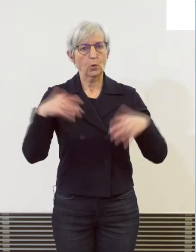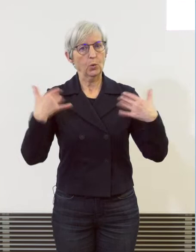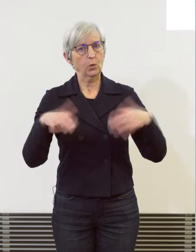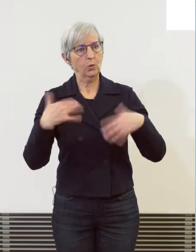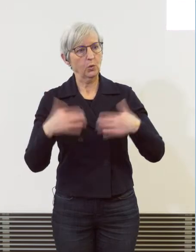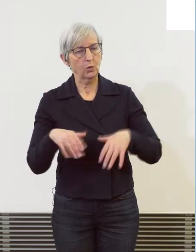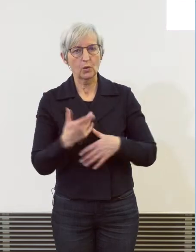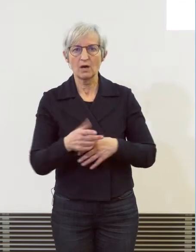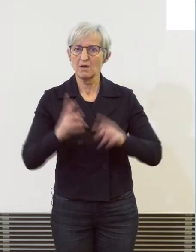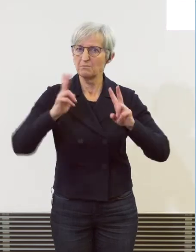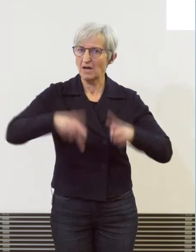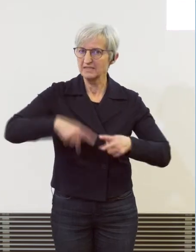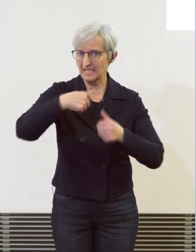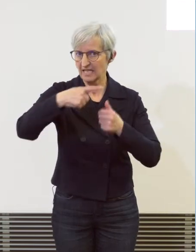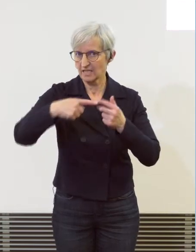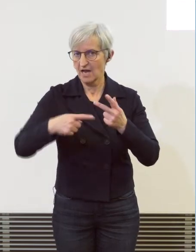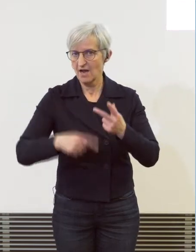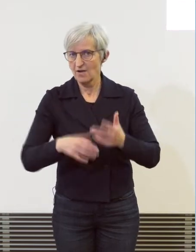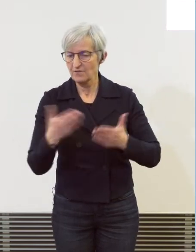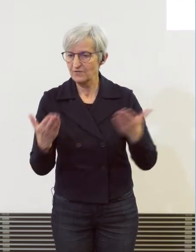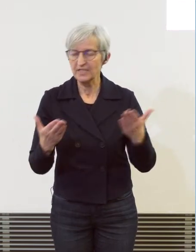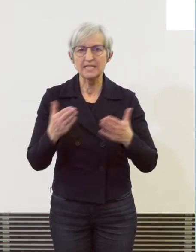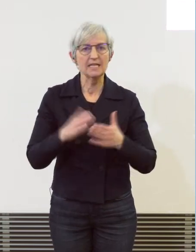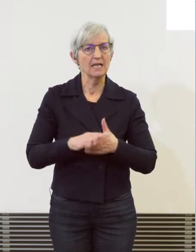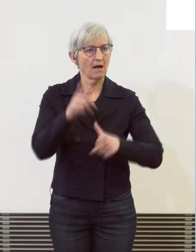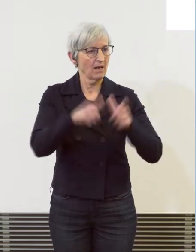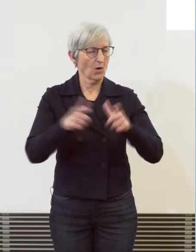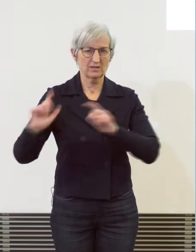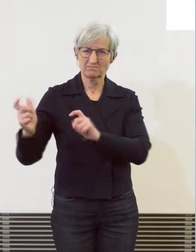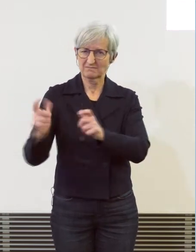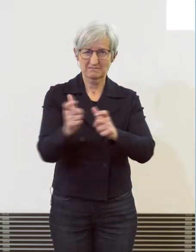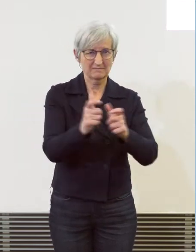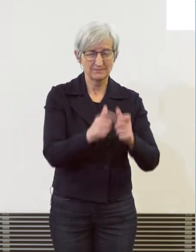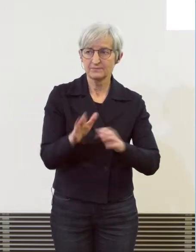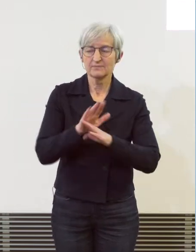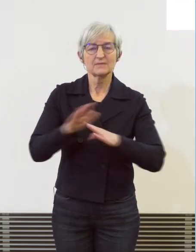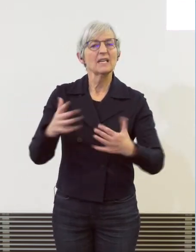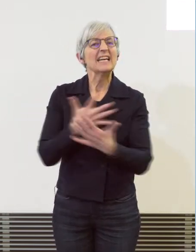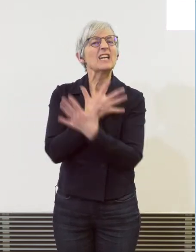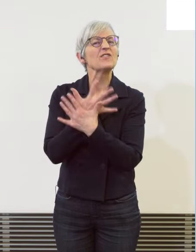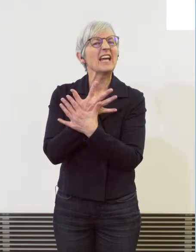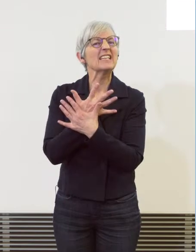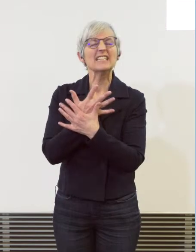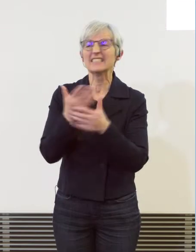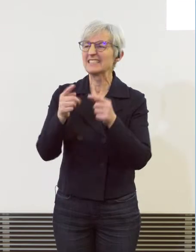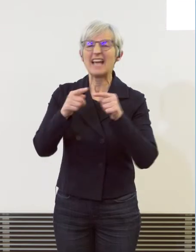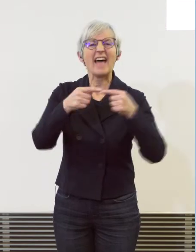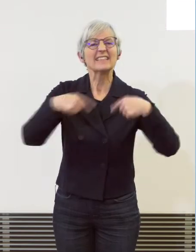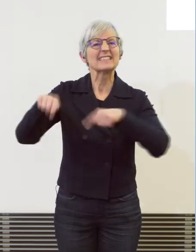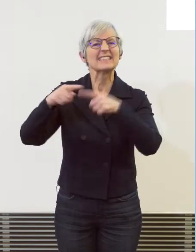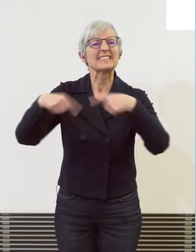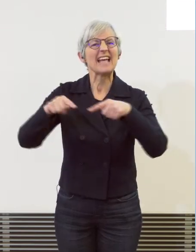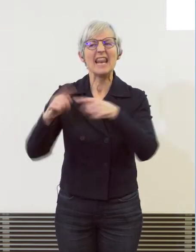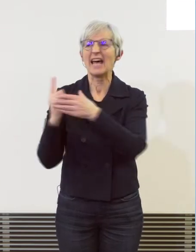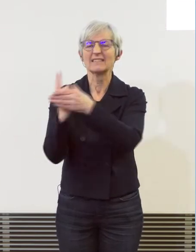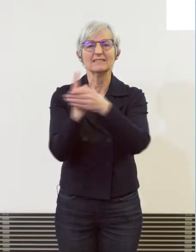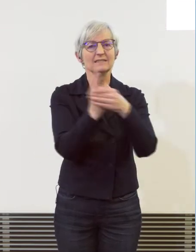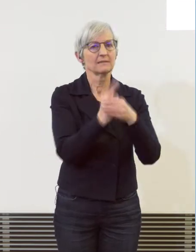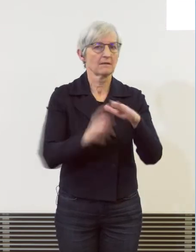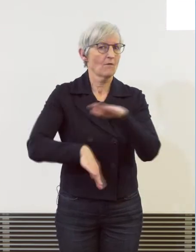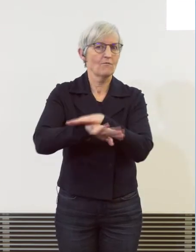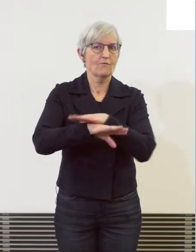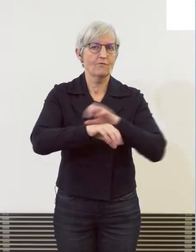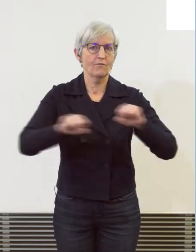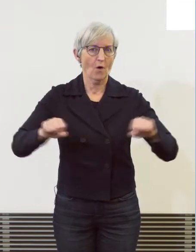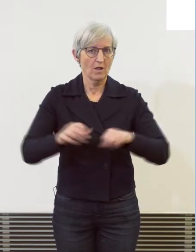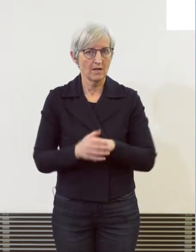in der Silvesternacht, Gehzellen sind voll. Und wir wollen, wir wollen, dass der Hauptbahnhof ein sicherer Ort ist,